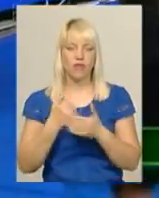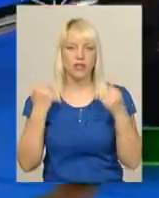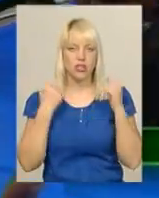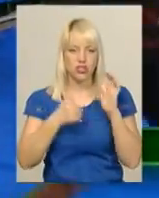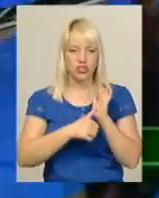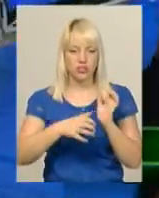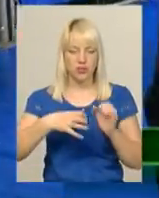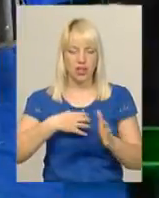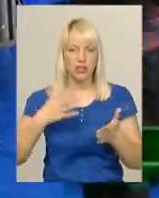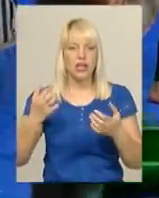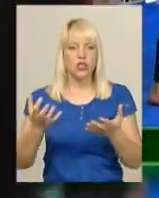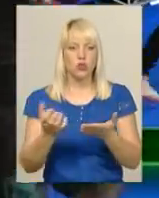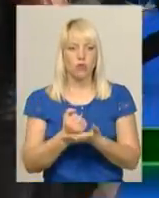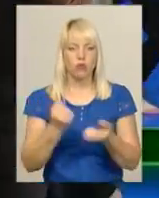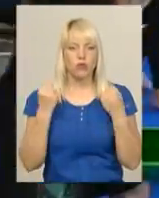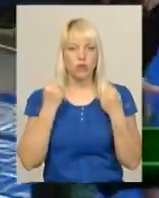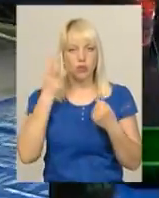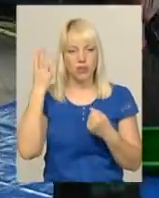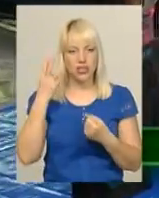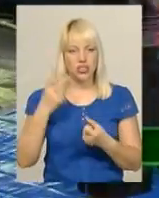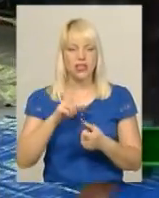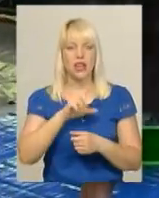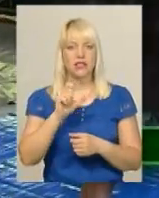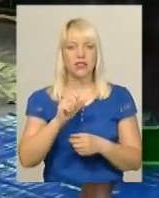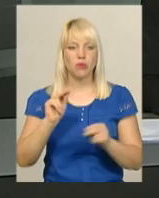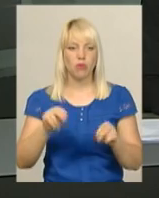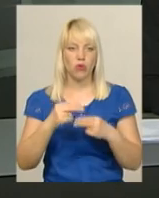здобули спортсмени Хмельниччини на чемпіонаті світу з хортингу.